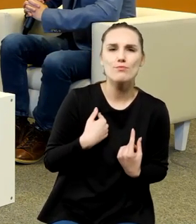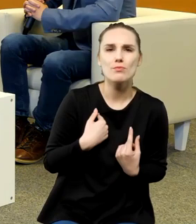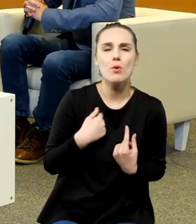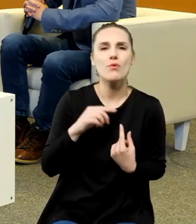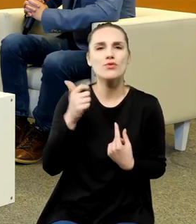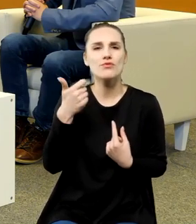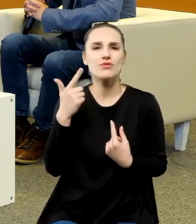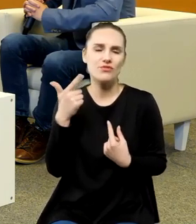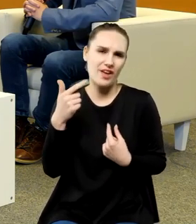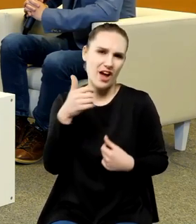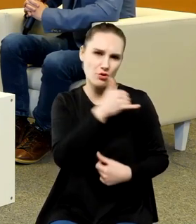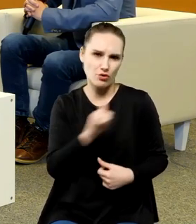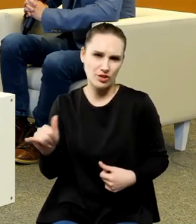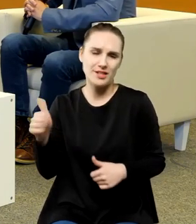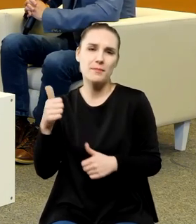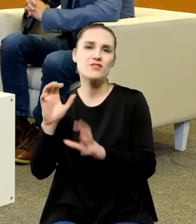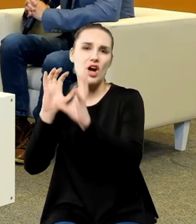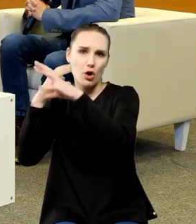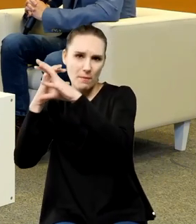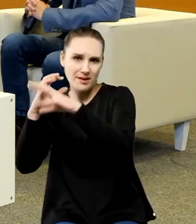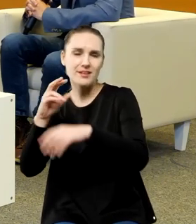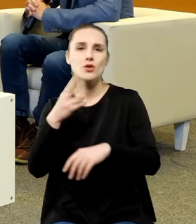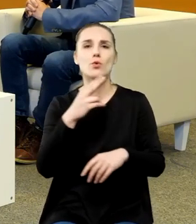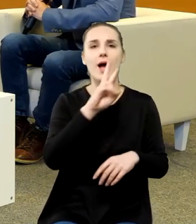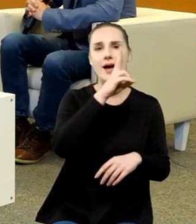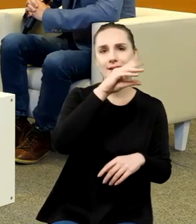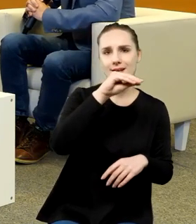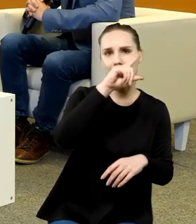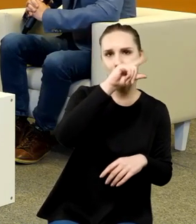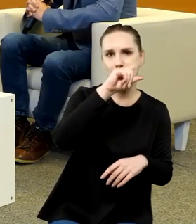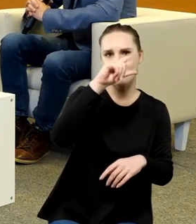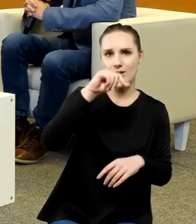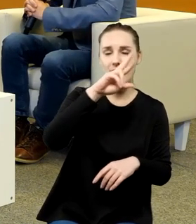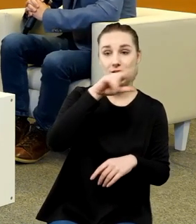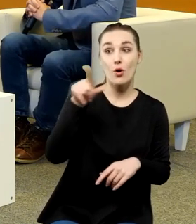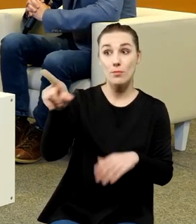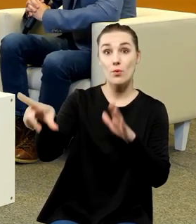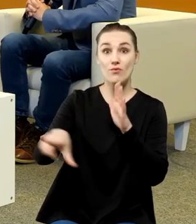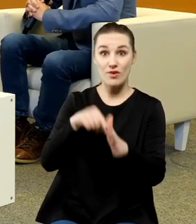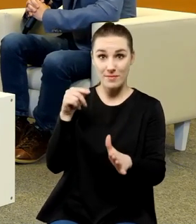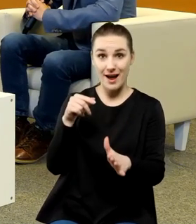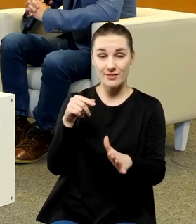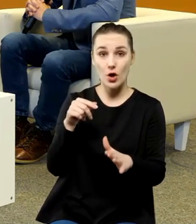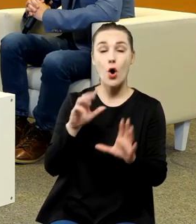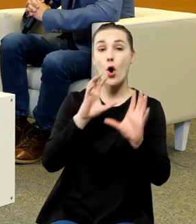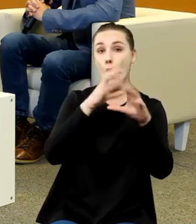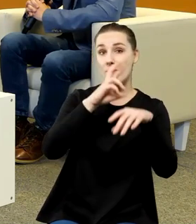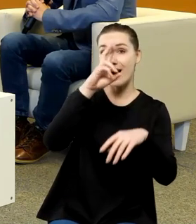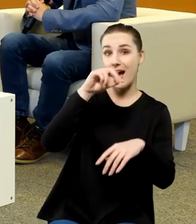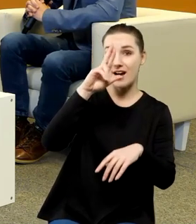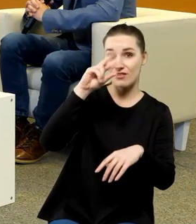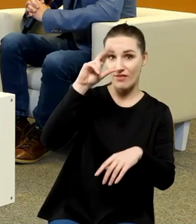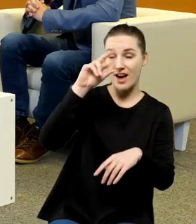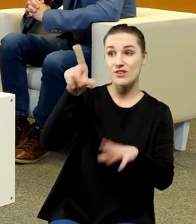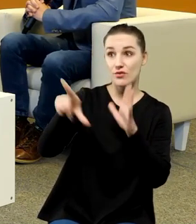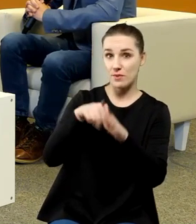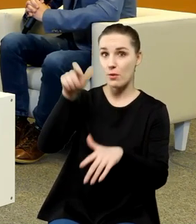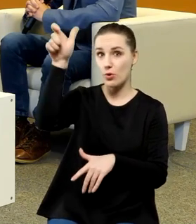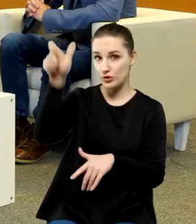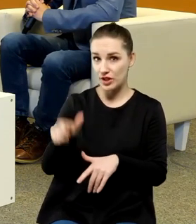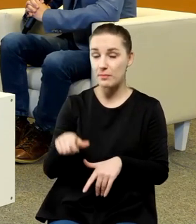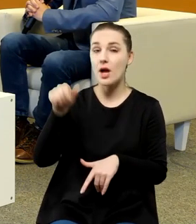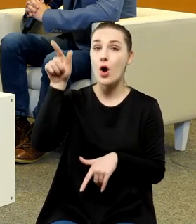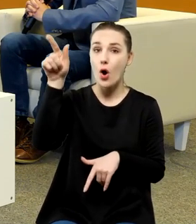a potem Keplera otóż wytypowano go w obserwatorium Harvarda żeby zapoznał się